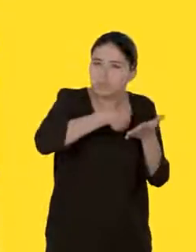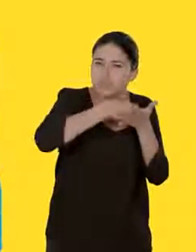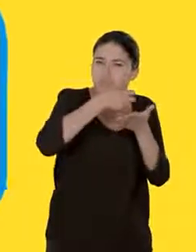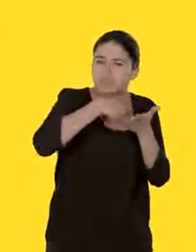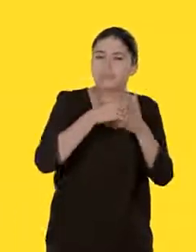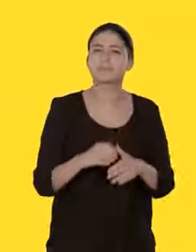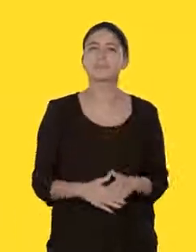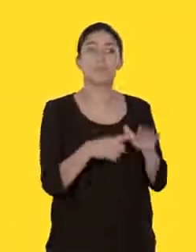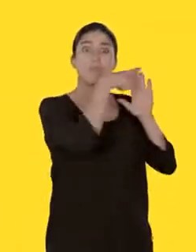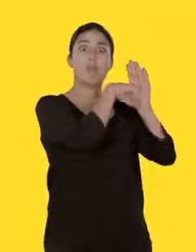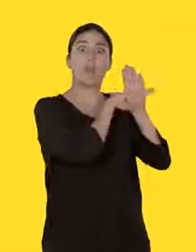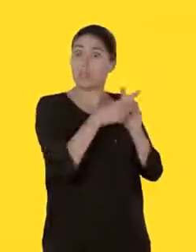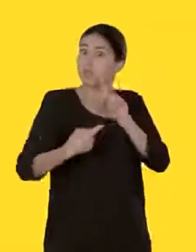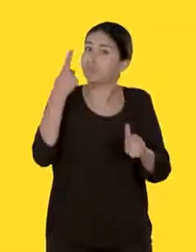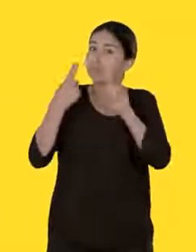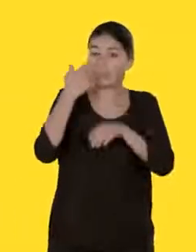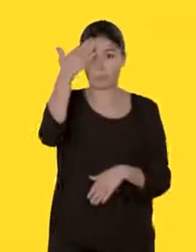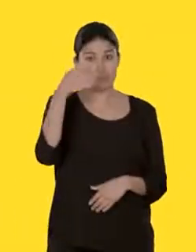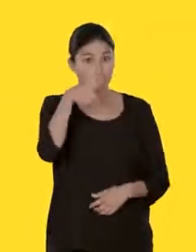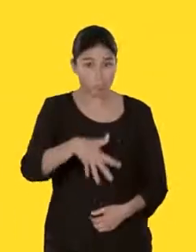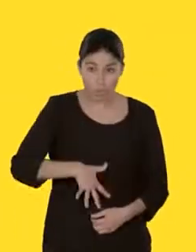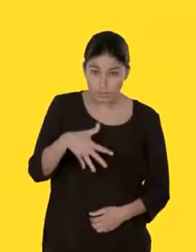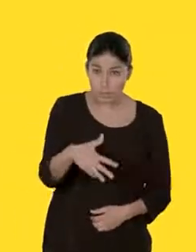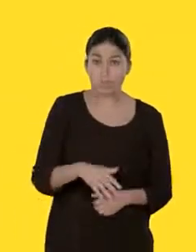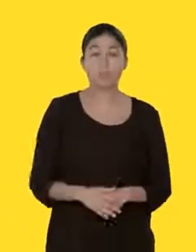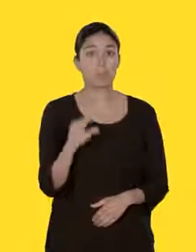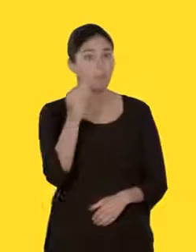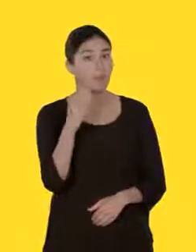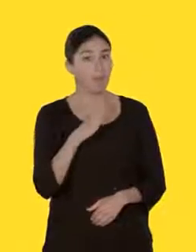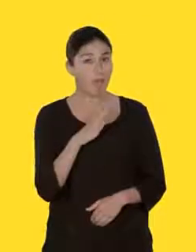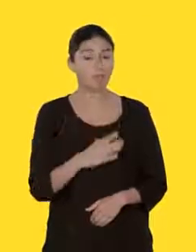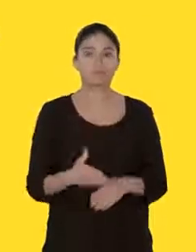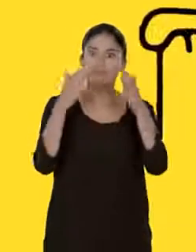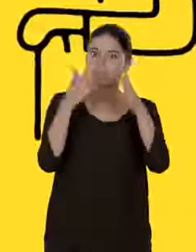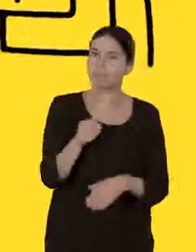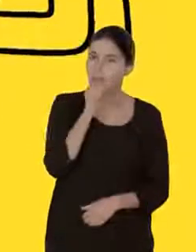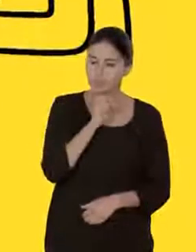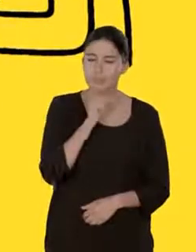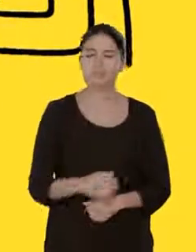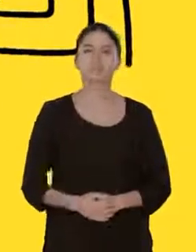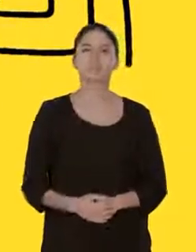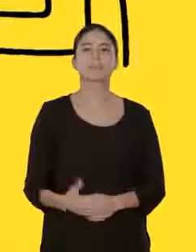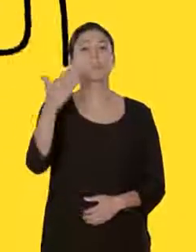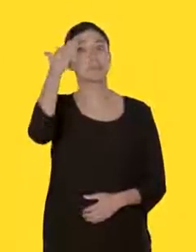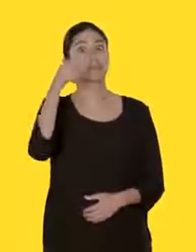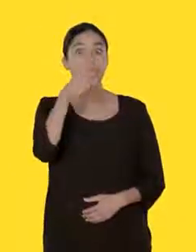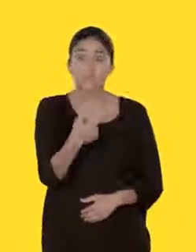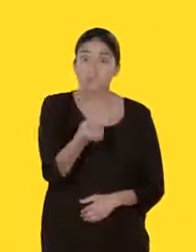Vous êtes particulièrement concerné si vous êtes enceinte, Vous avez un bébé. Vous êtes une personne âgée.